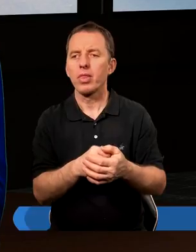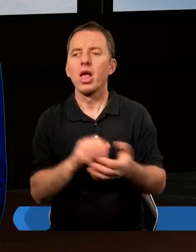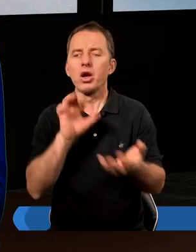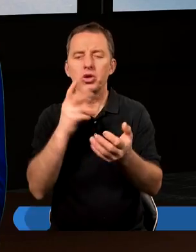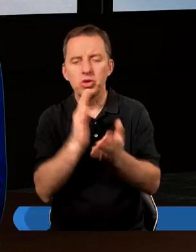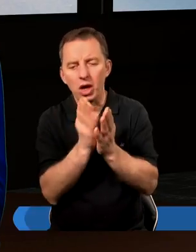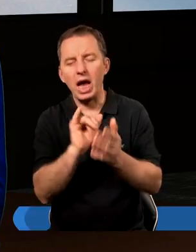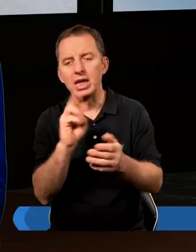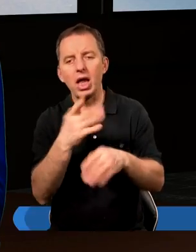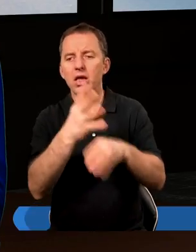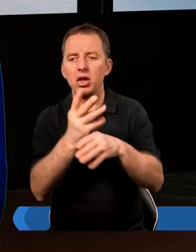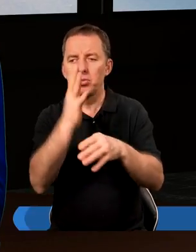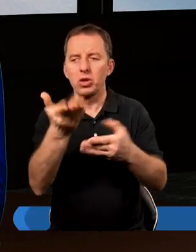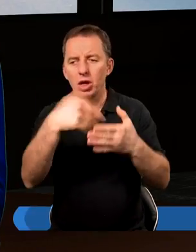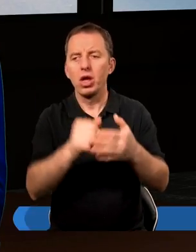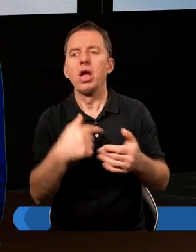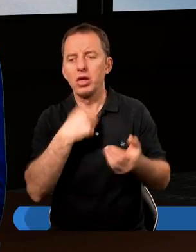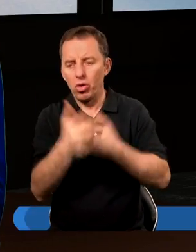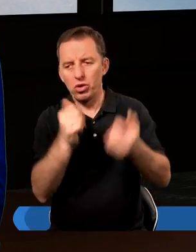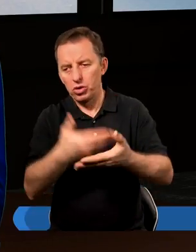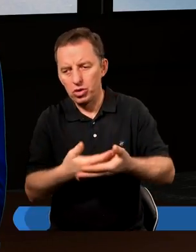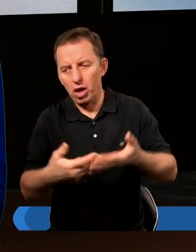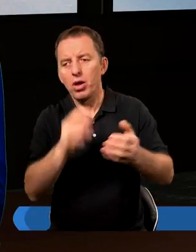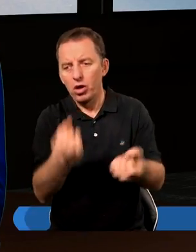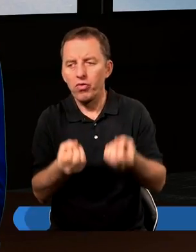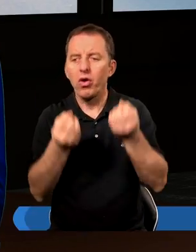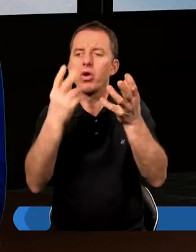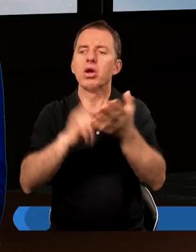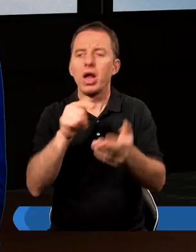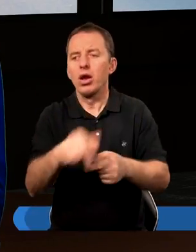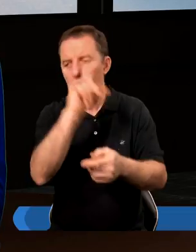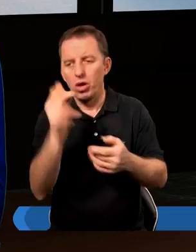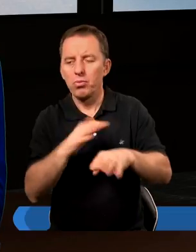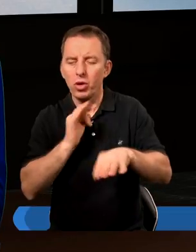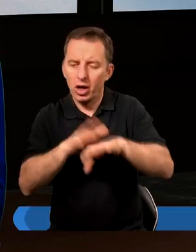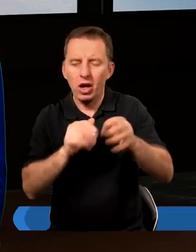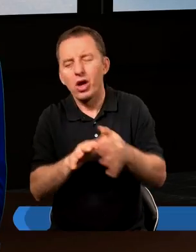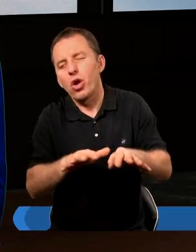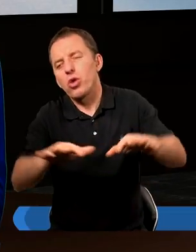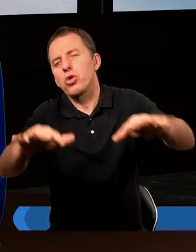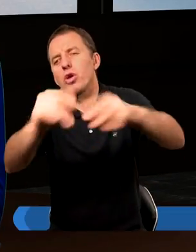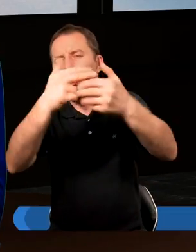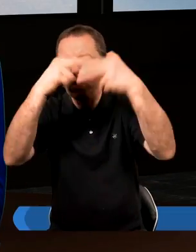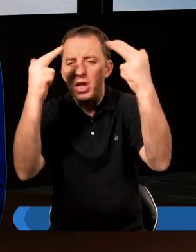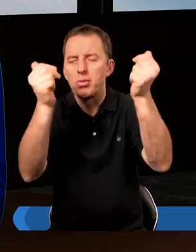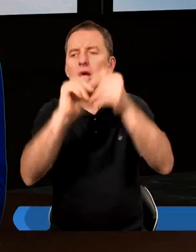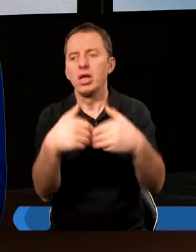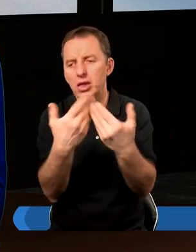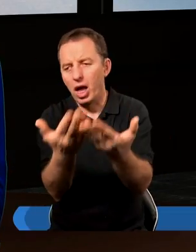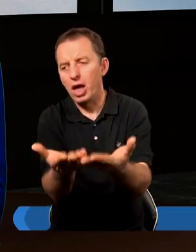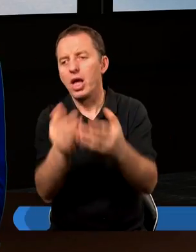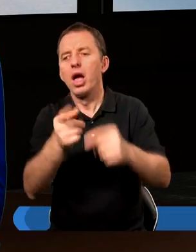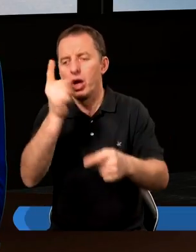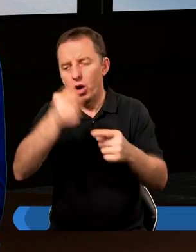Księga Izajasza, 45 rozdział. Ja uczyniłem ziemi, mi stworzyłem na niej ludzi. Moje ręce rozciągnęły niebiosa. Ja